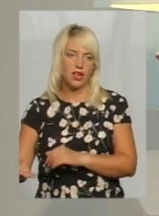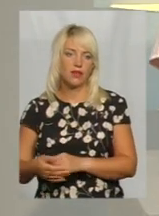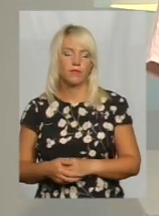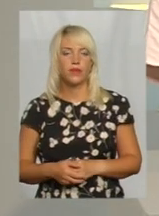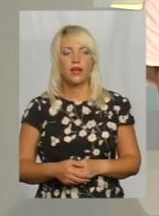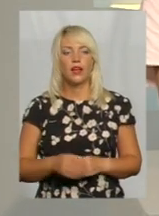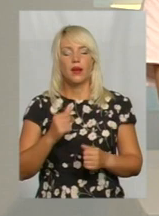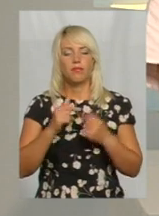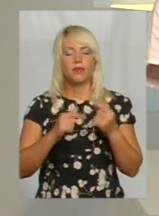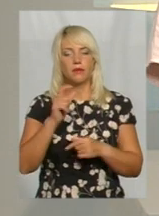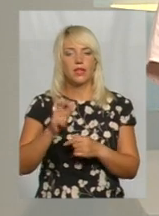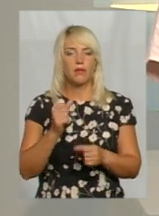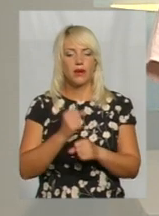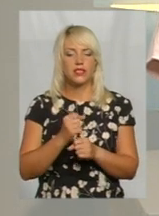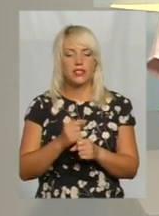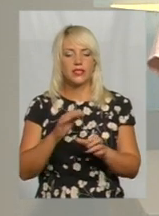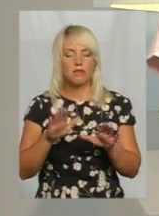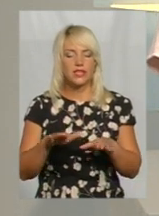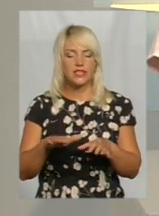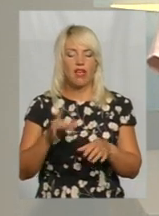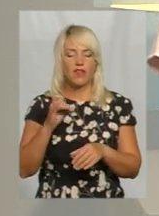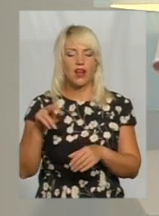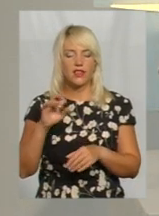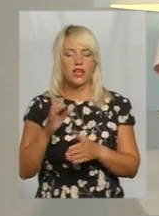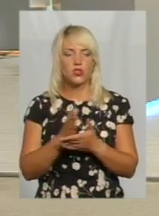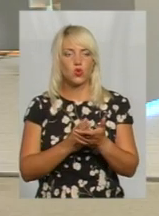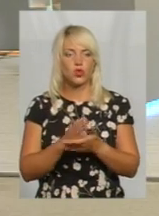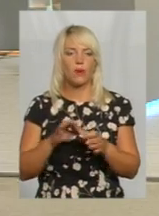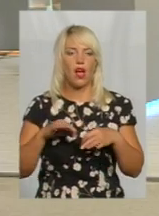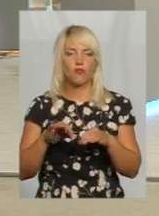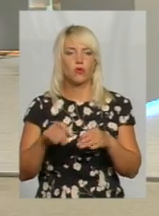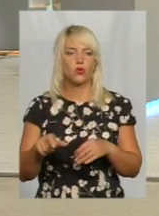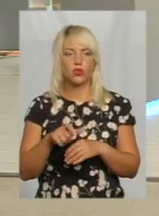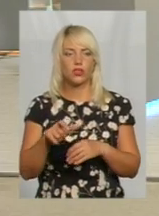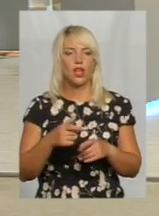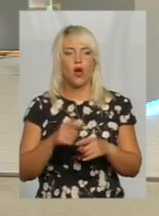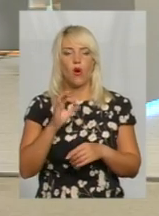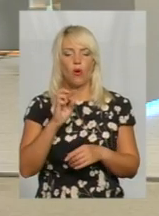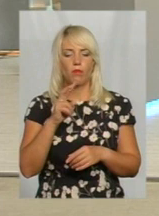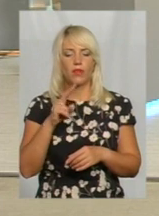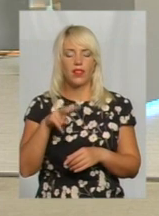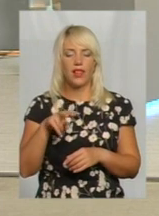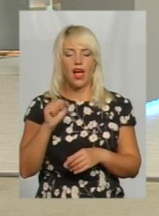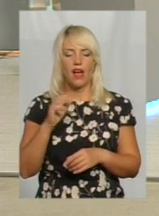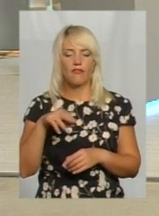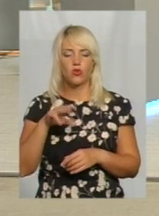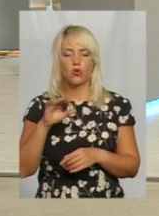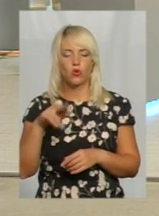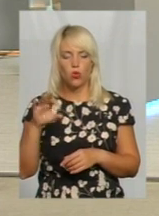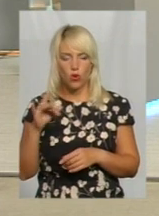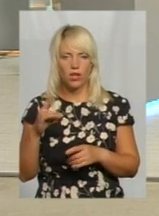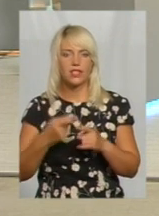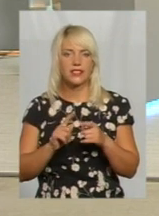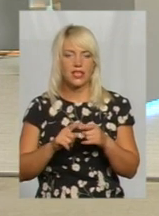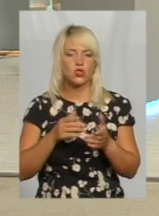Підприємець співпрацює з місцевими радами, службою автомобільних доріг в області, він назвав облавтодором, розуміємо, що це служба автодоріг, а на